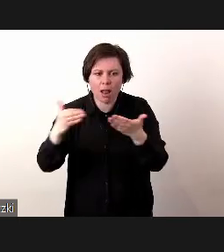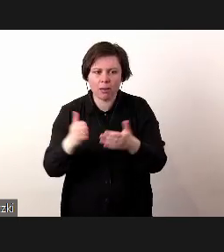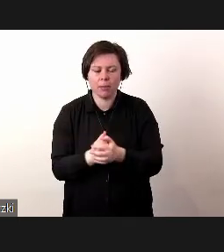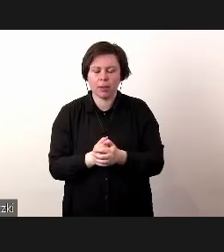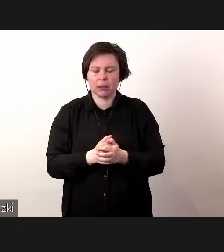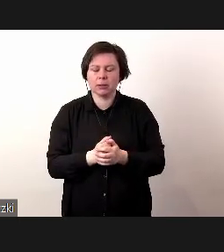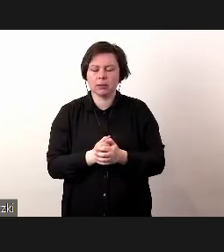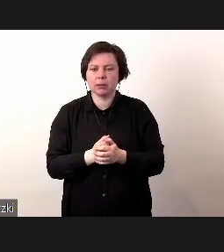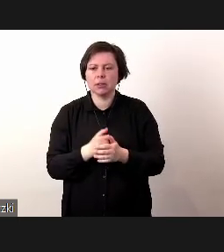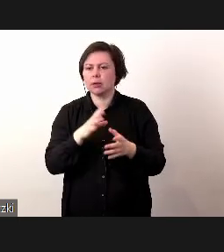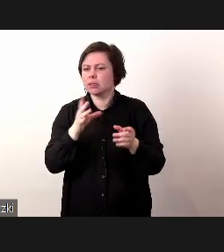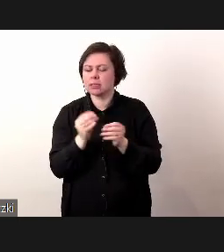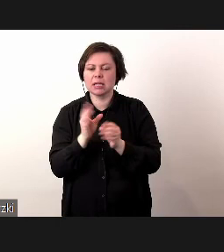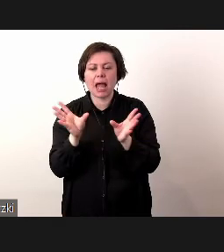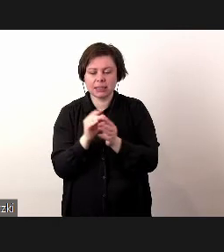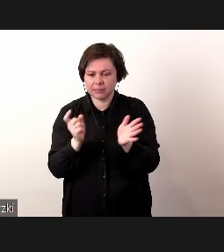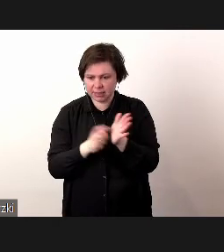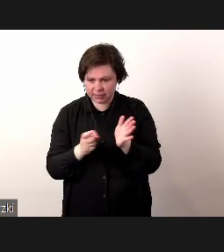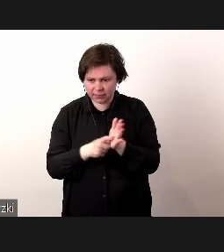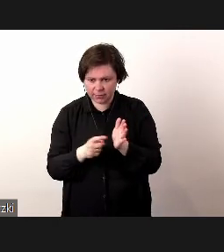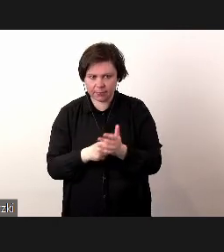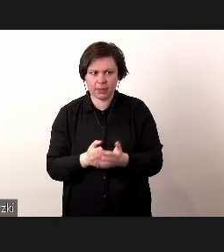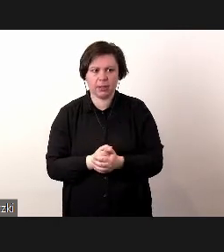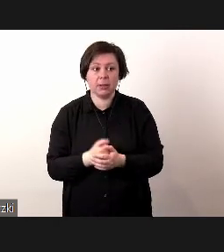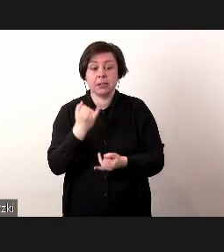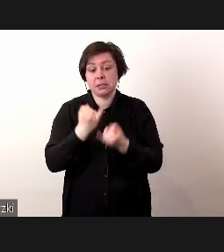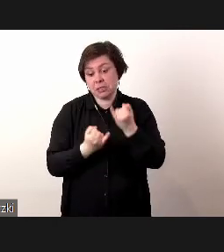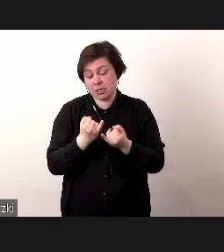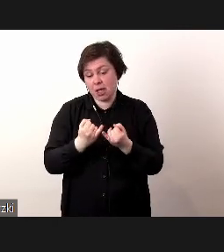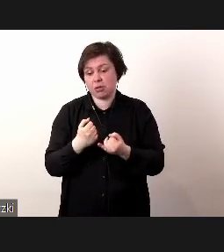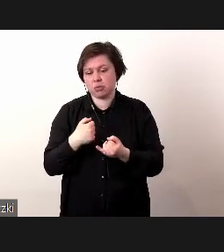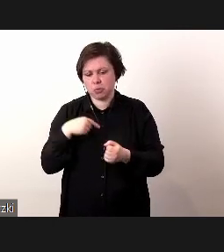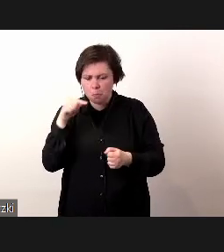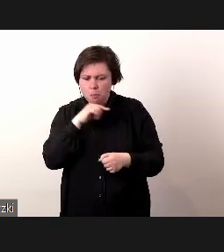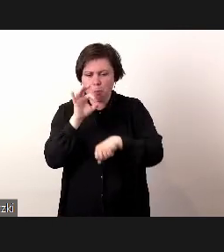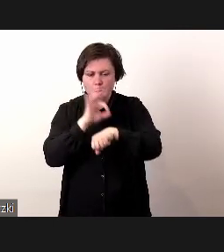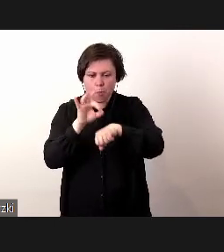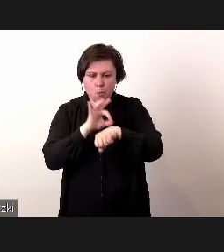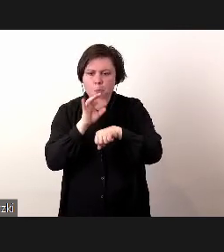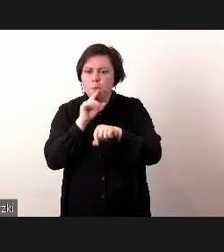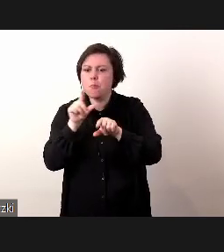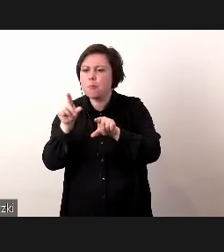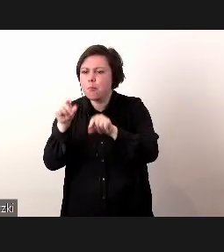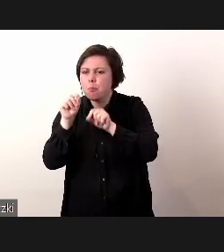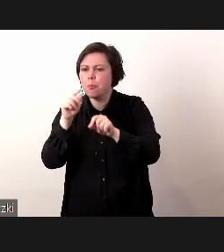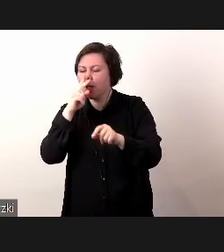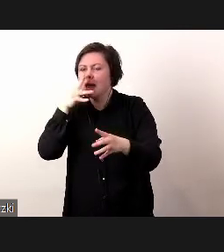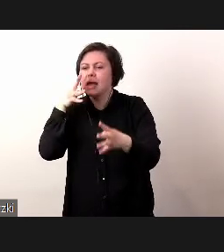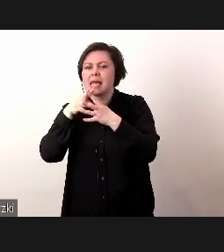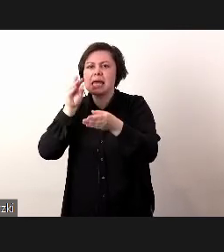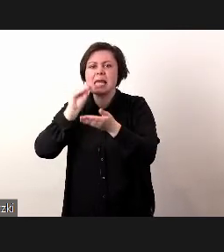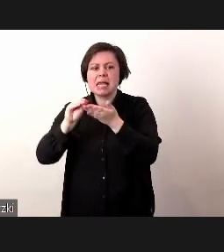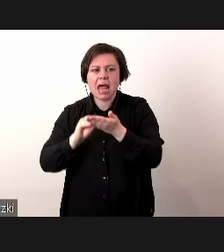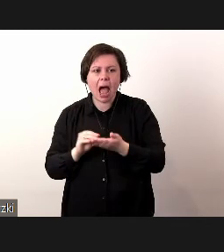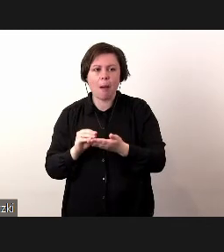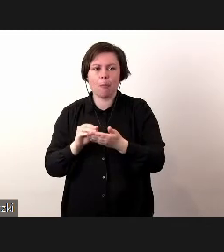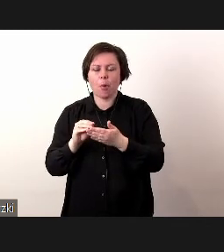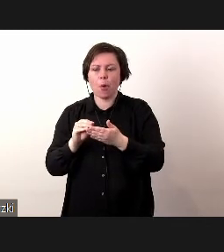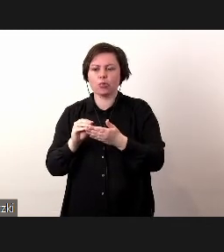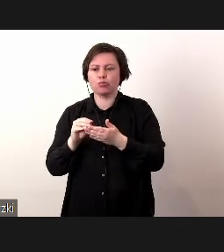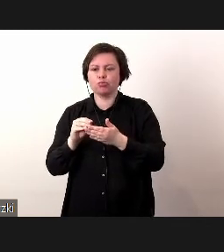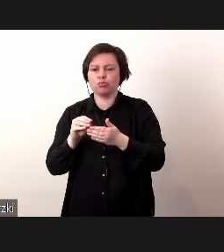wymaganiami. Czyli na przykład jesteśmy sobie w stanie w projekcie wygenerować potem raport, który pokazuje nam